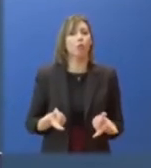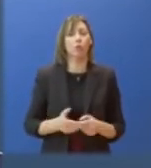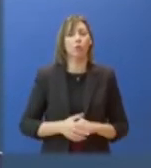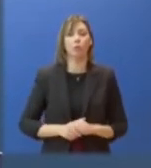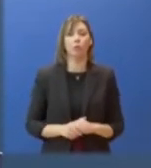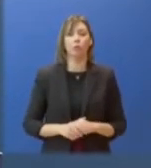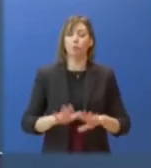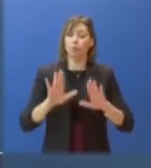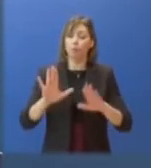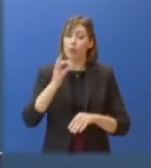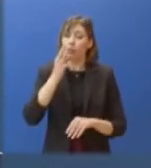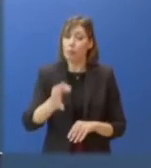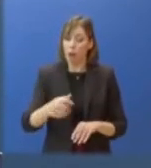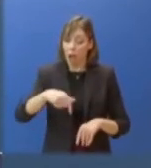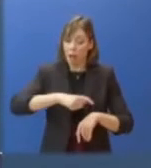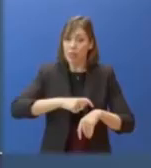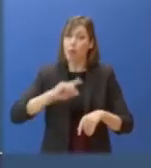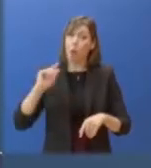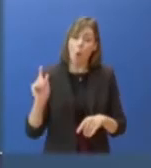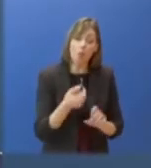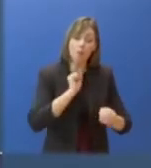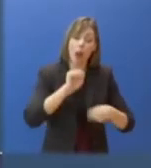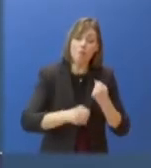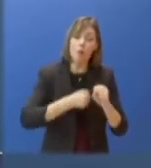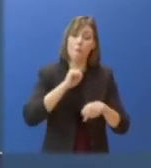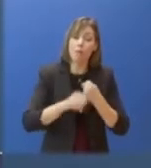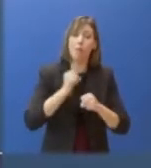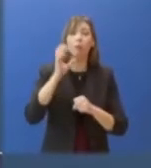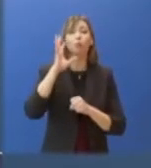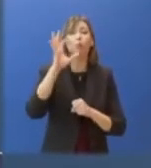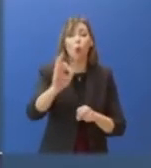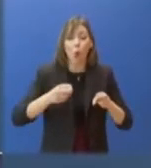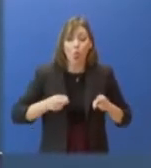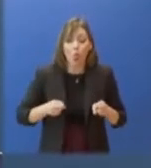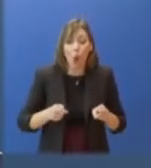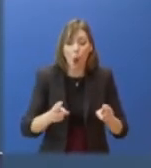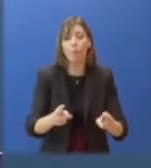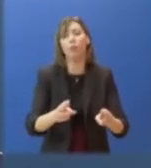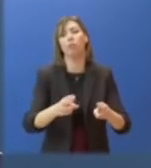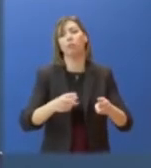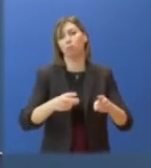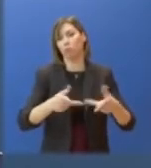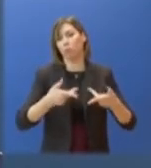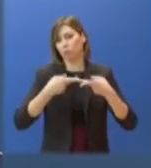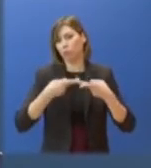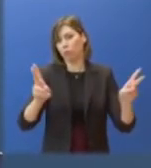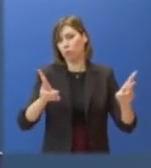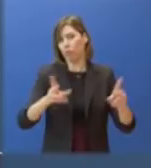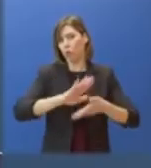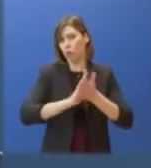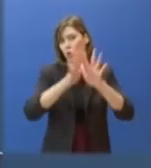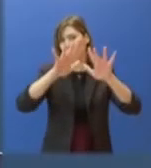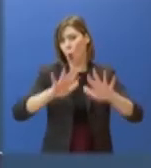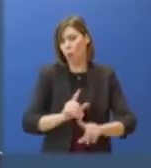το εθνικό δίκτυο και βασικές οδικές αρτηρίες να παραμείνουν ανοιχτές. Με βάση την εξέλιξη του φαινομένου η κυβέρνηση